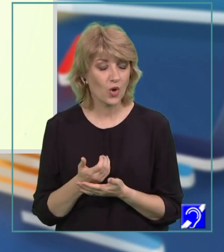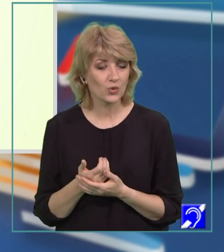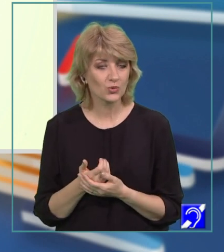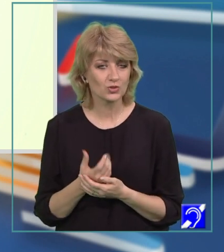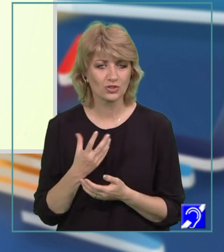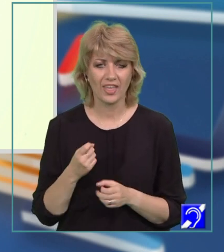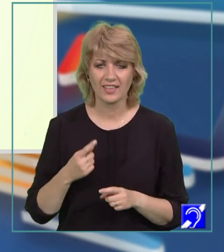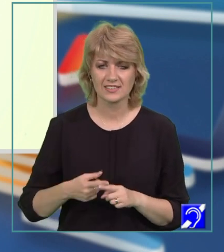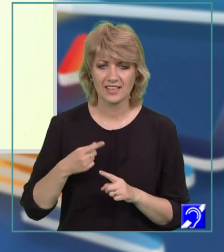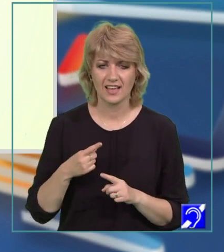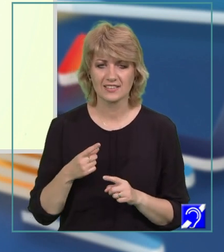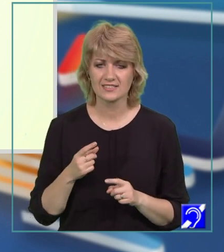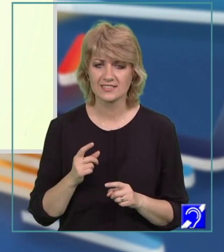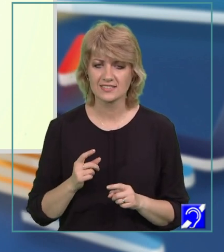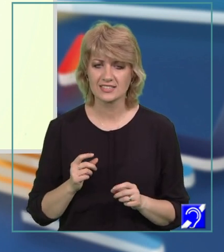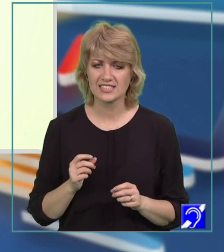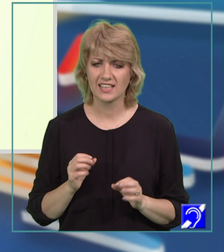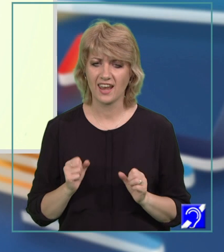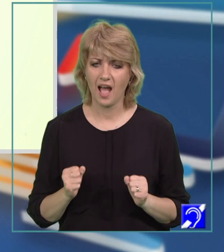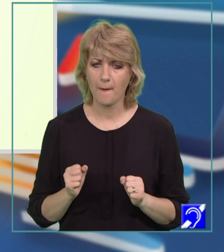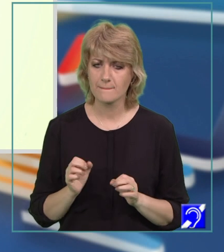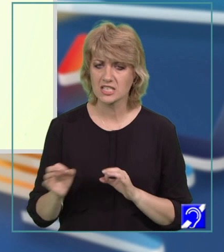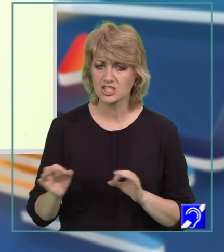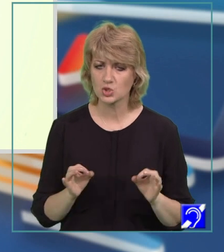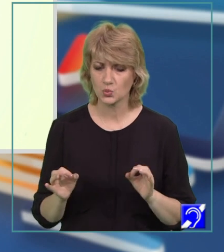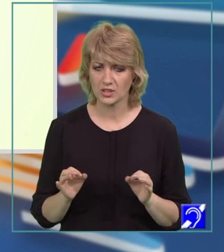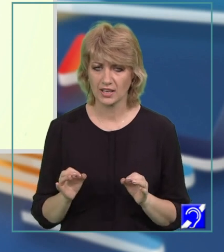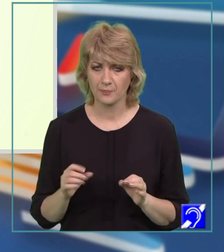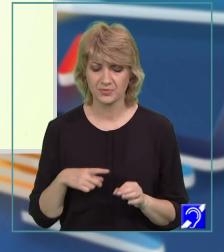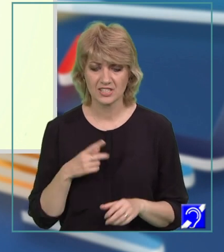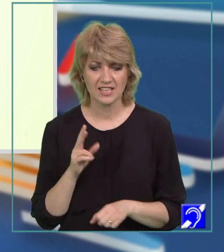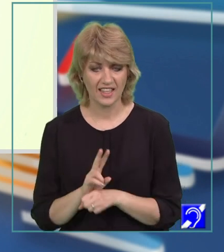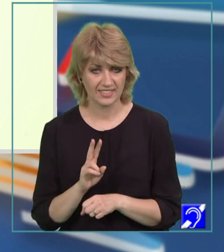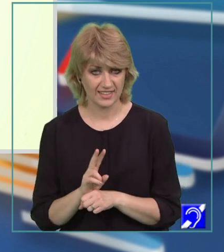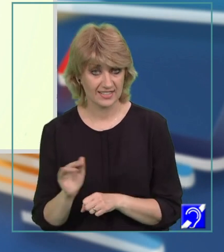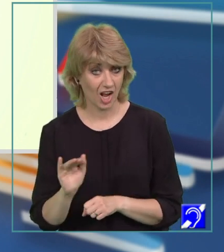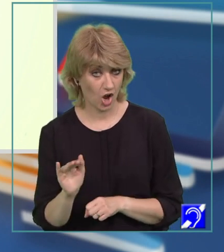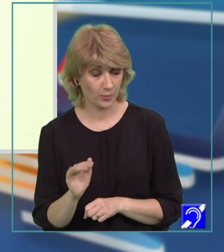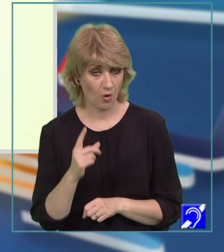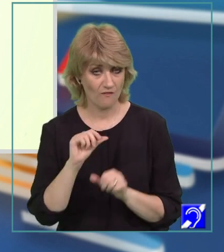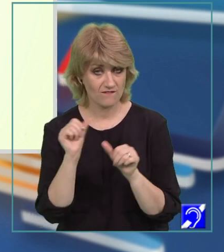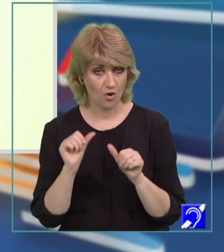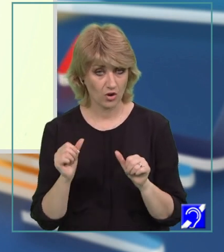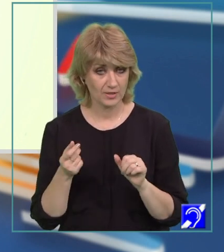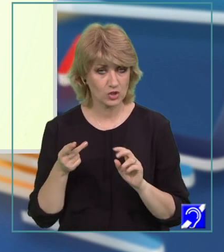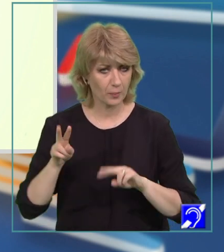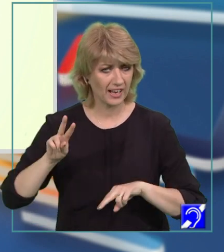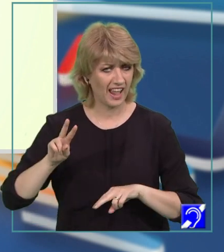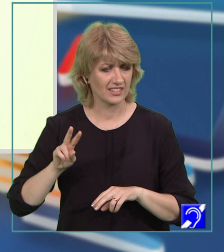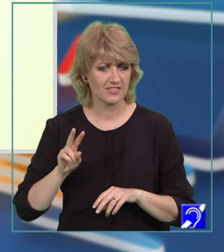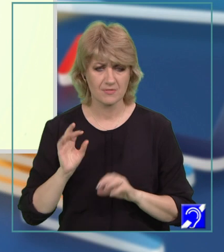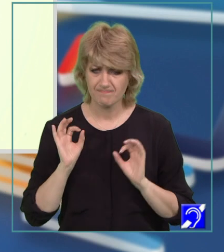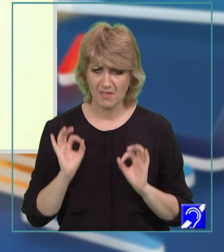exact ținea măsurile. Este, atenție copii, o formă de superlativ absolut pe care